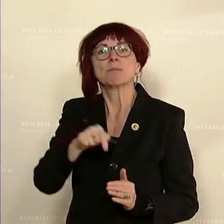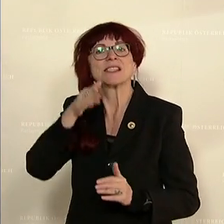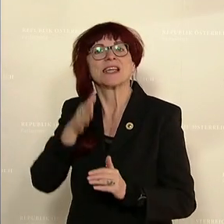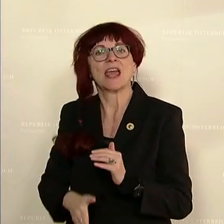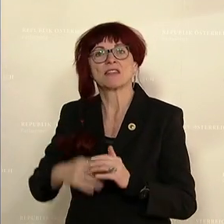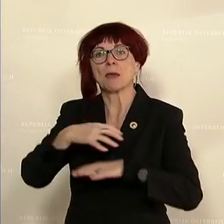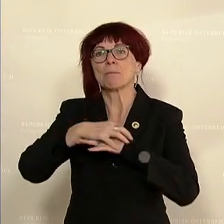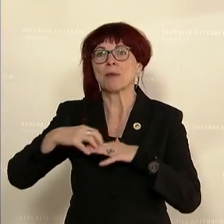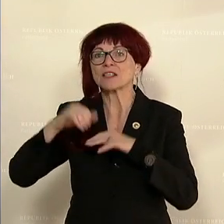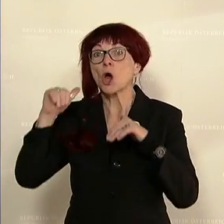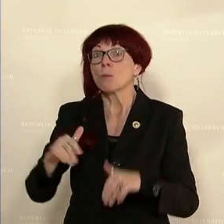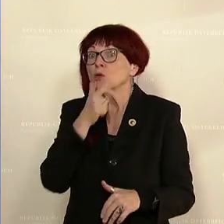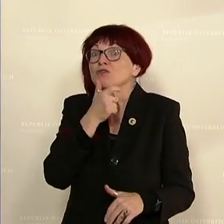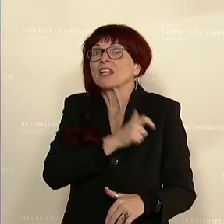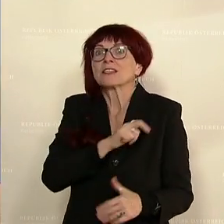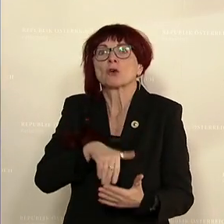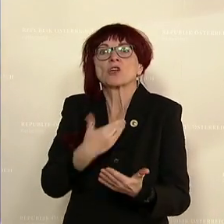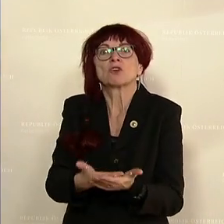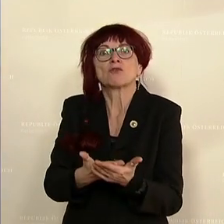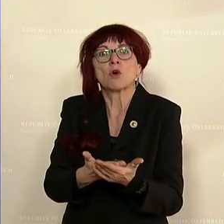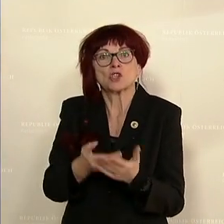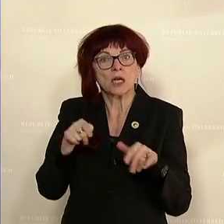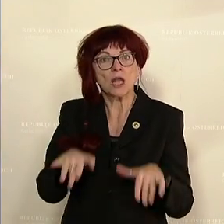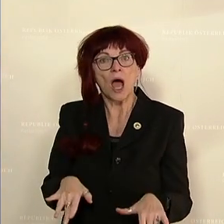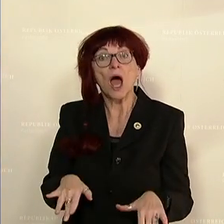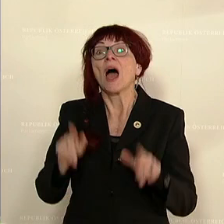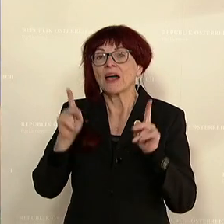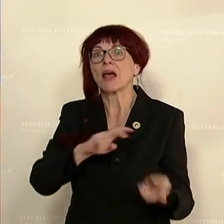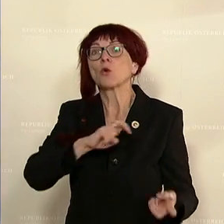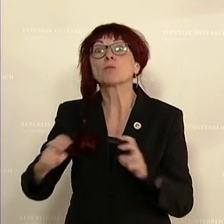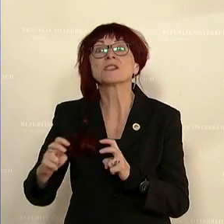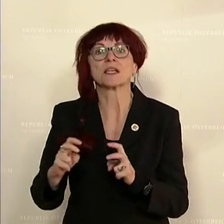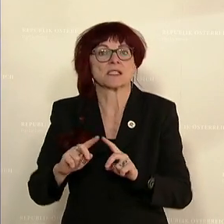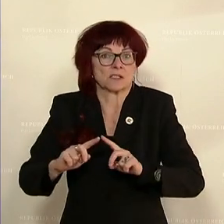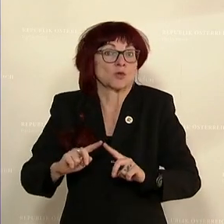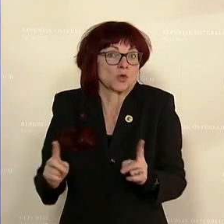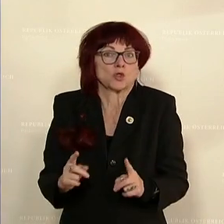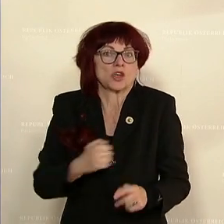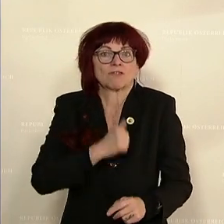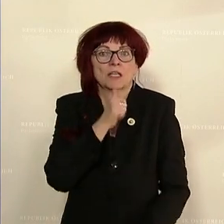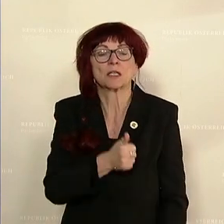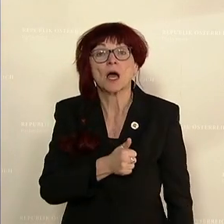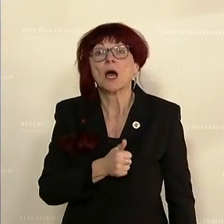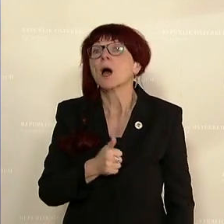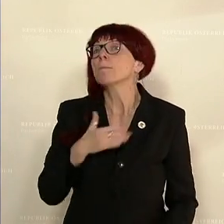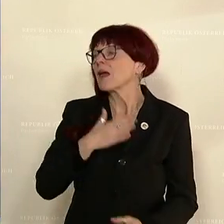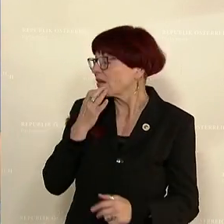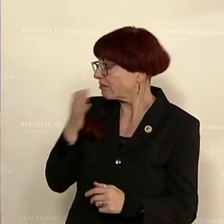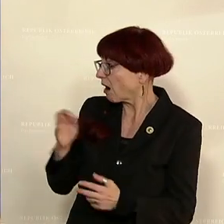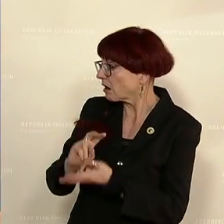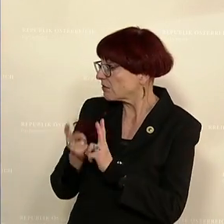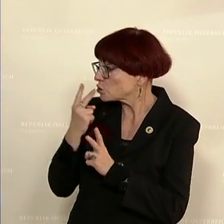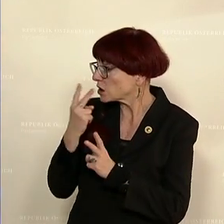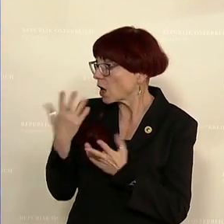hier eine Finanzierung vorliegen muss, damit sie auch implementiert werden kann. Daher meine Frage, wie ist hier der Stand der Dinge?